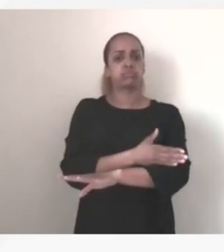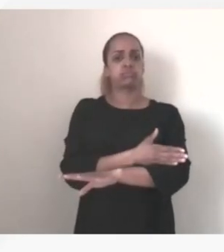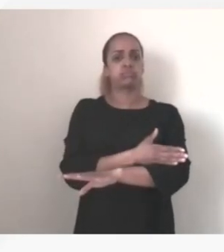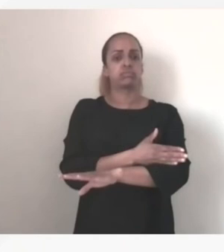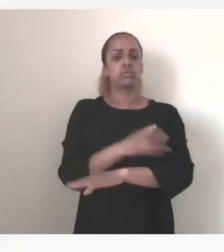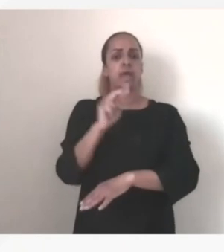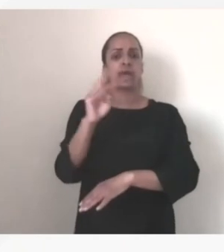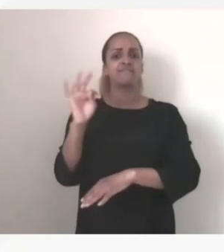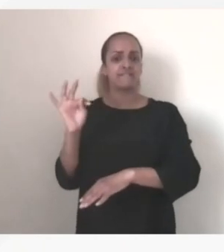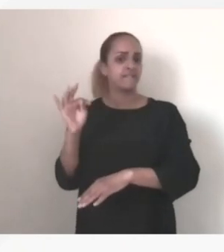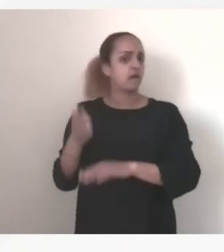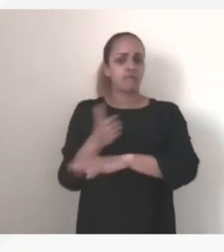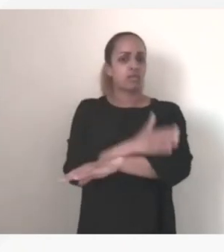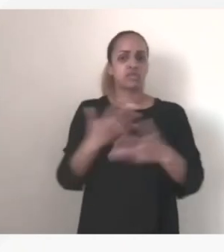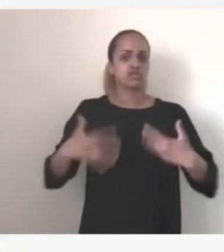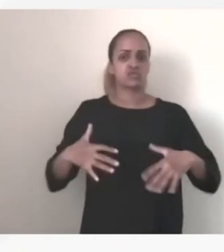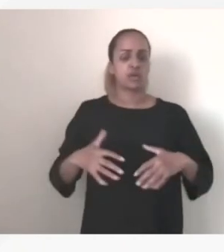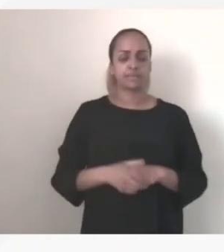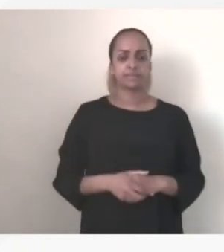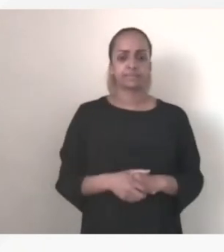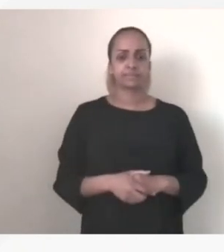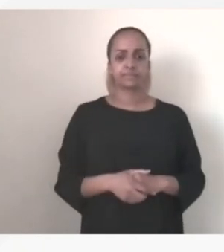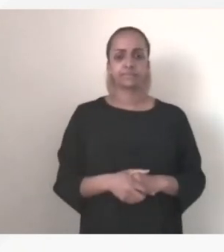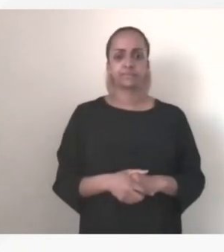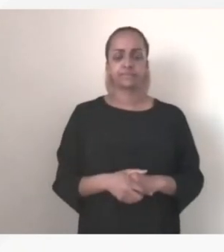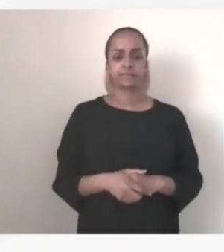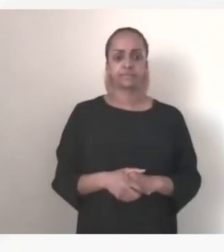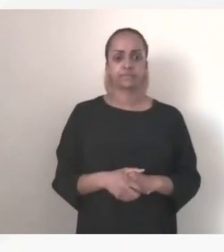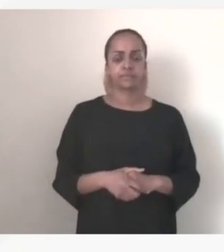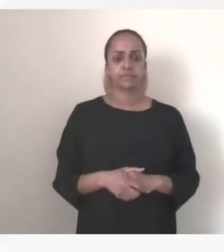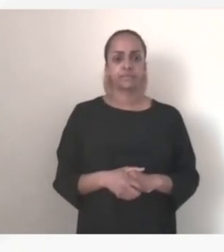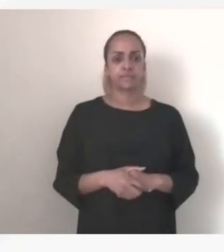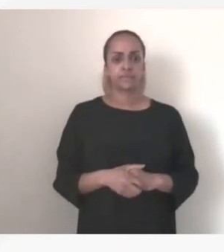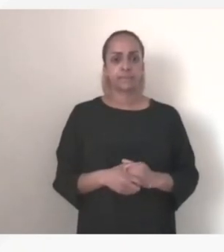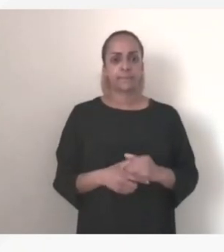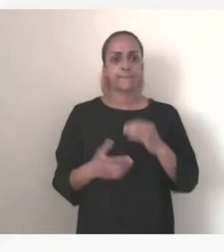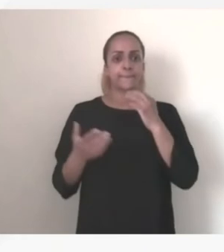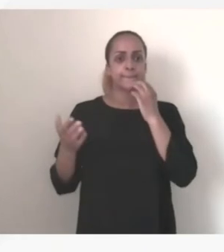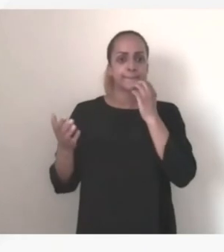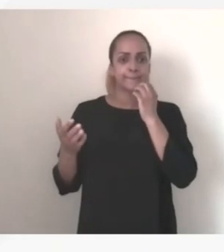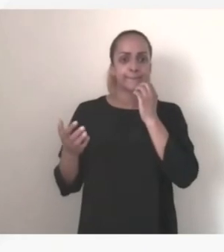rappelle que dans les plans de recovery